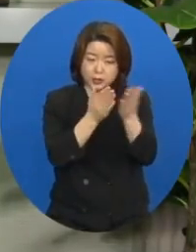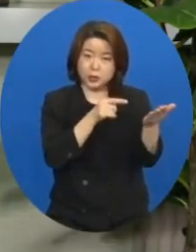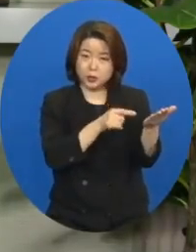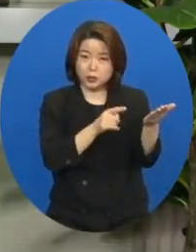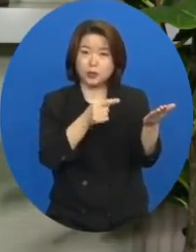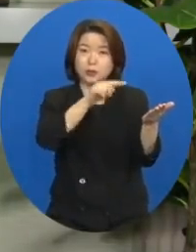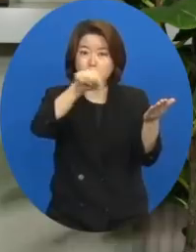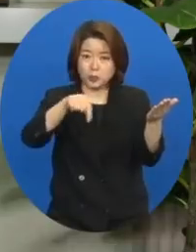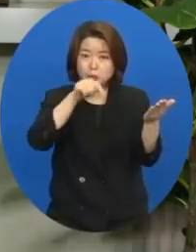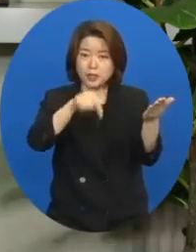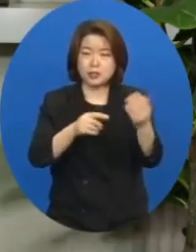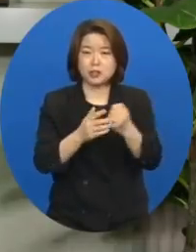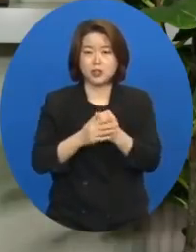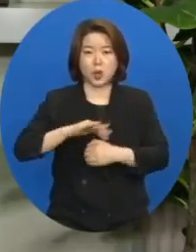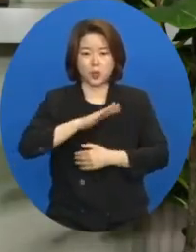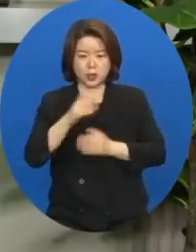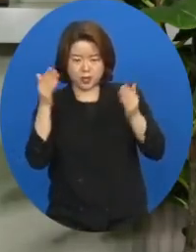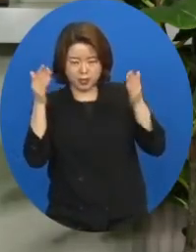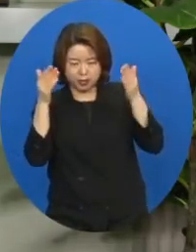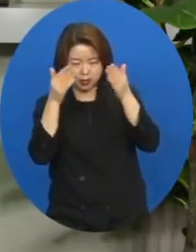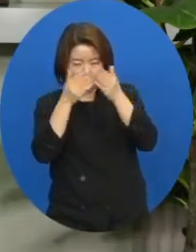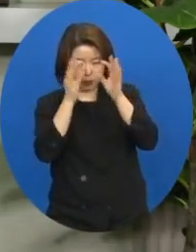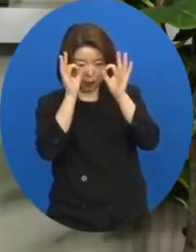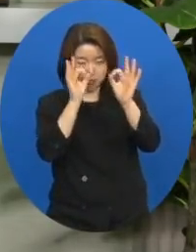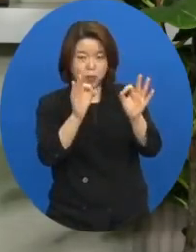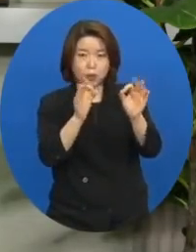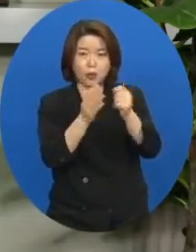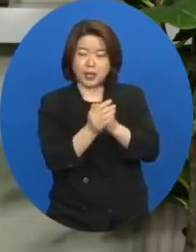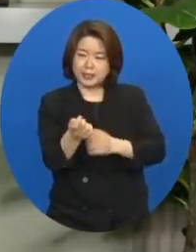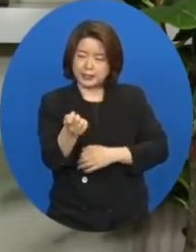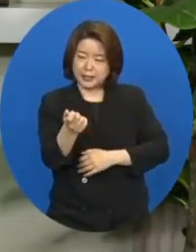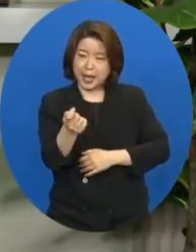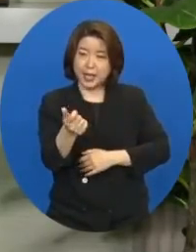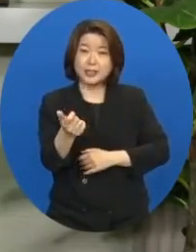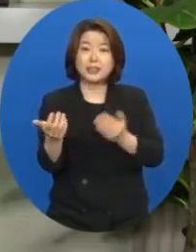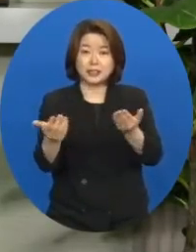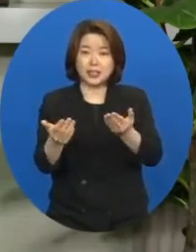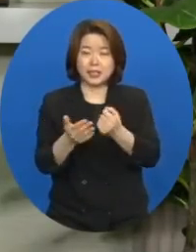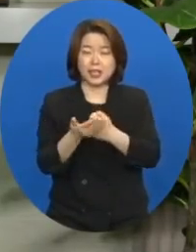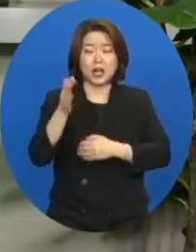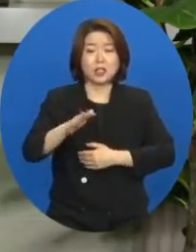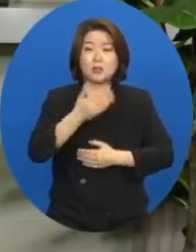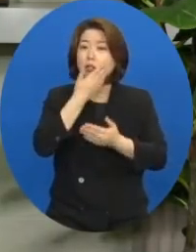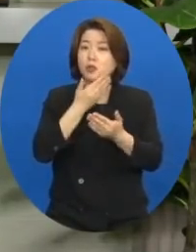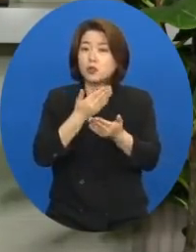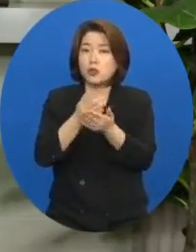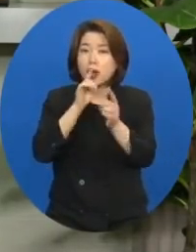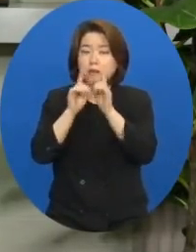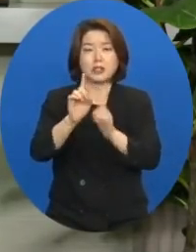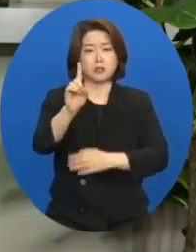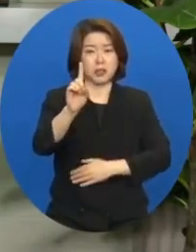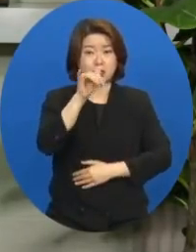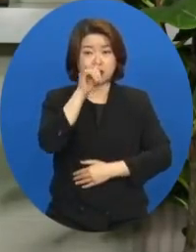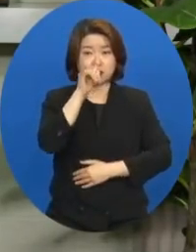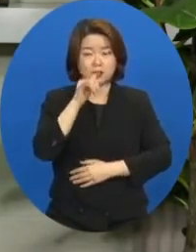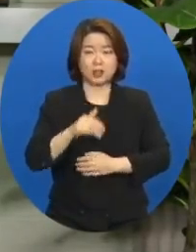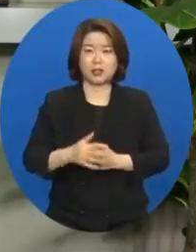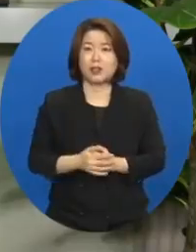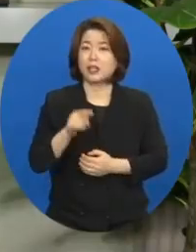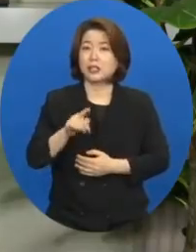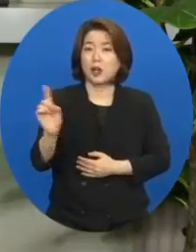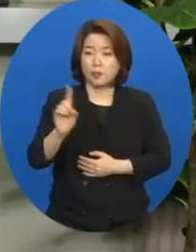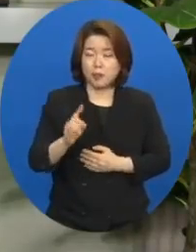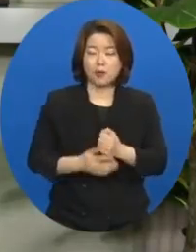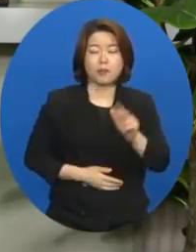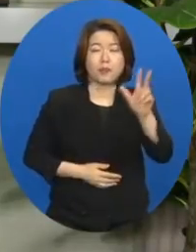우리가 주목해야 될 아주 작아 보이는 그러면서도 중요한 말씀이 하나 있습니다. 그것은